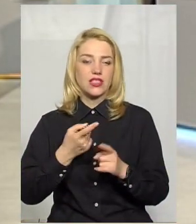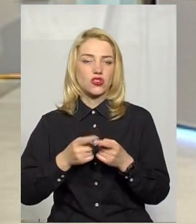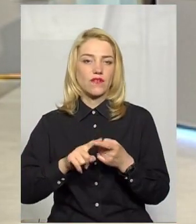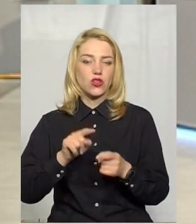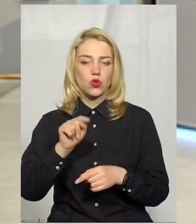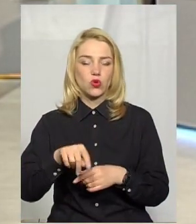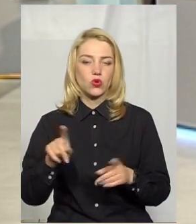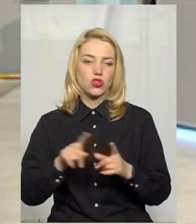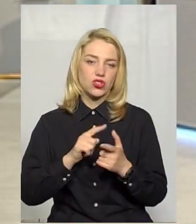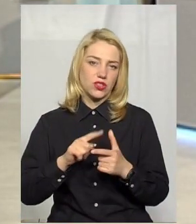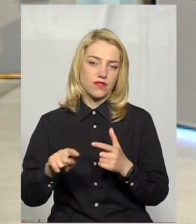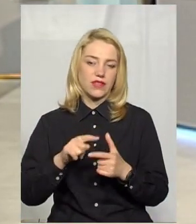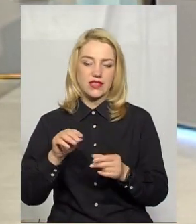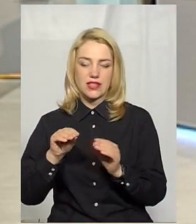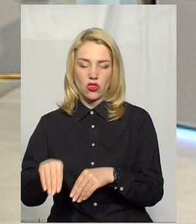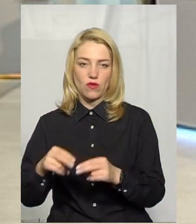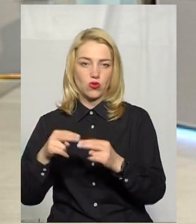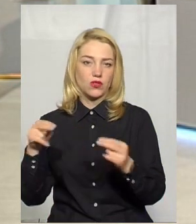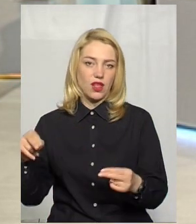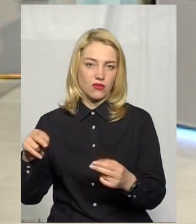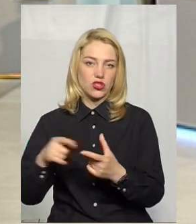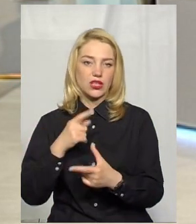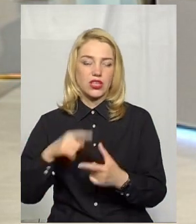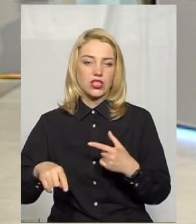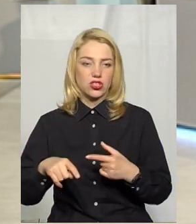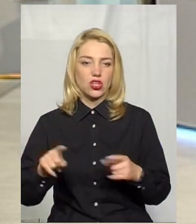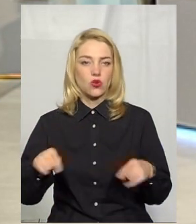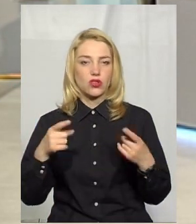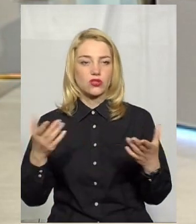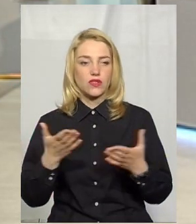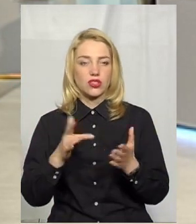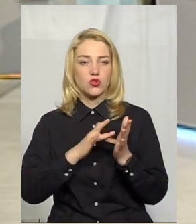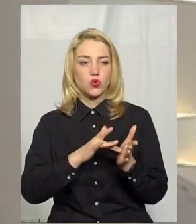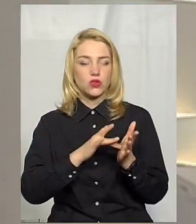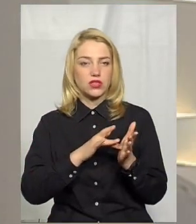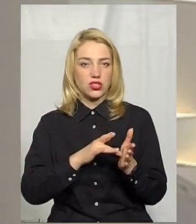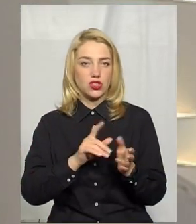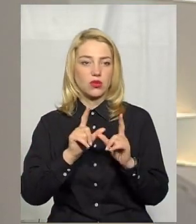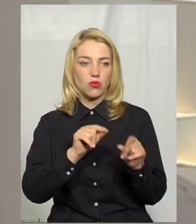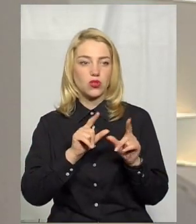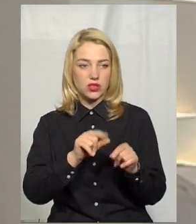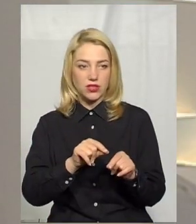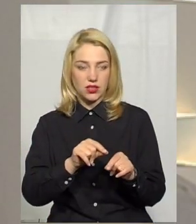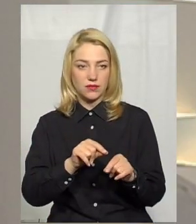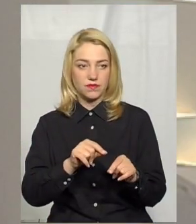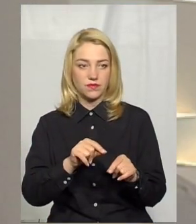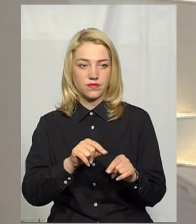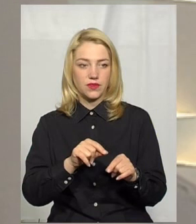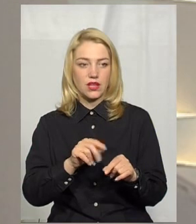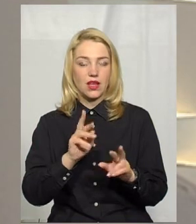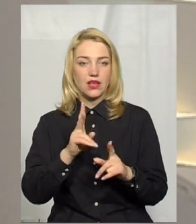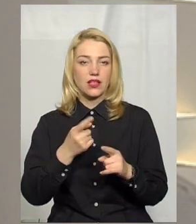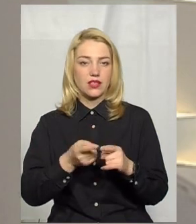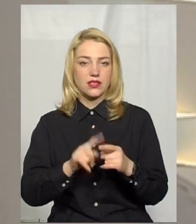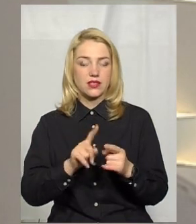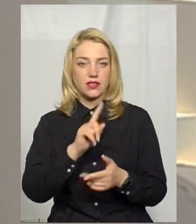встановлюють вони лавочки, чи організовують якісь туристичні поїздки От